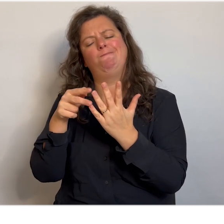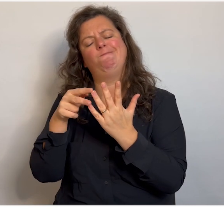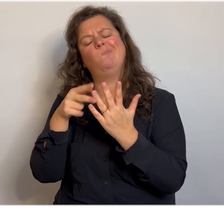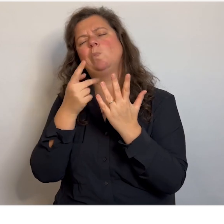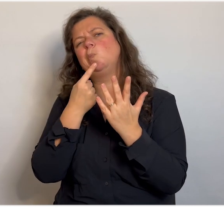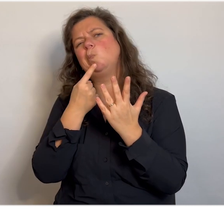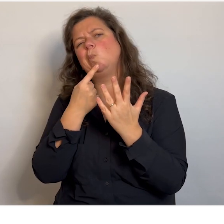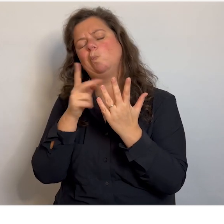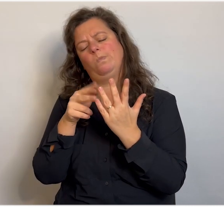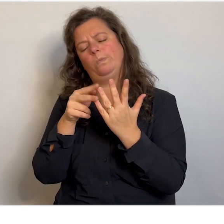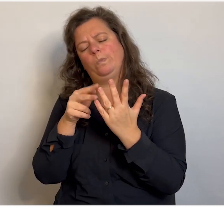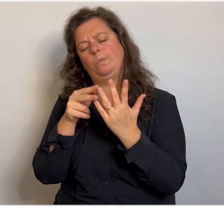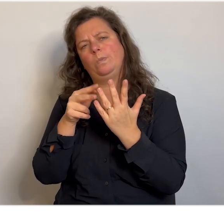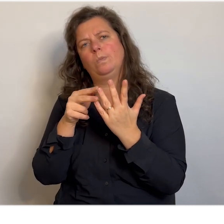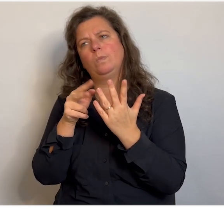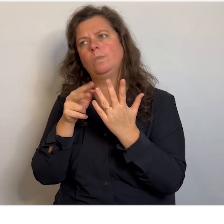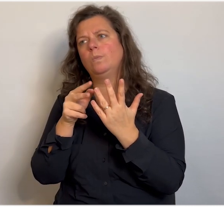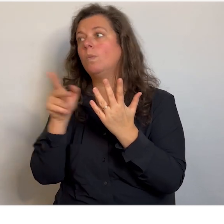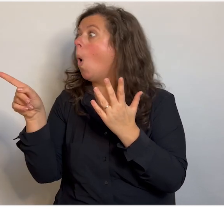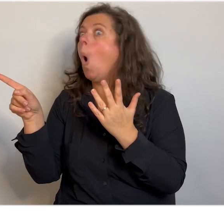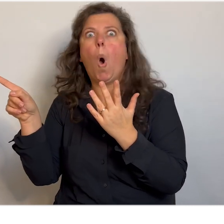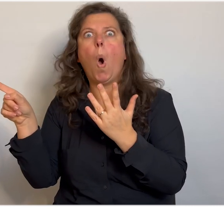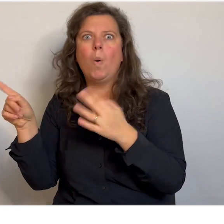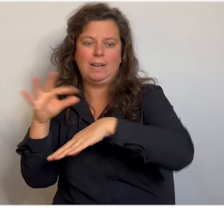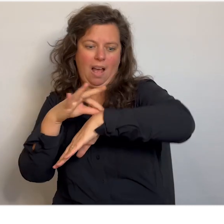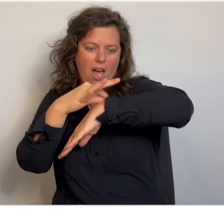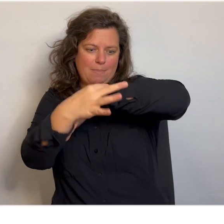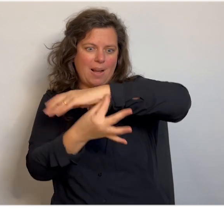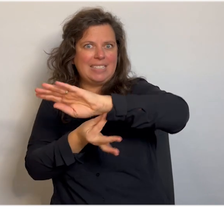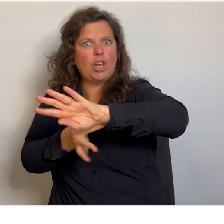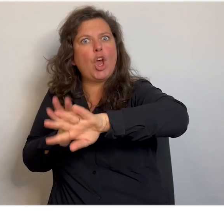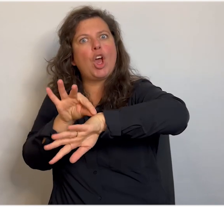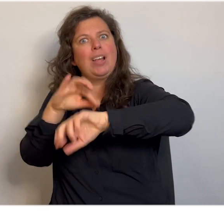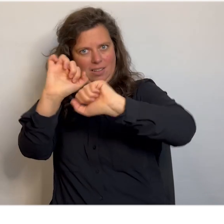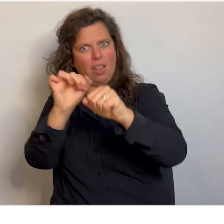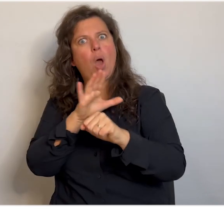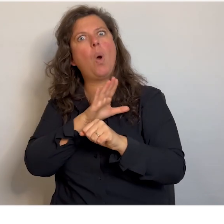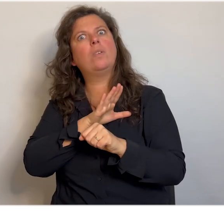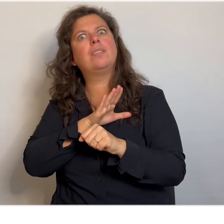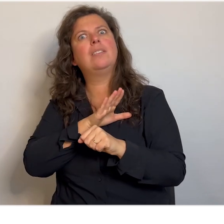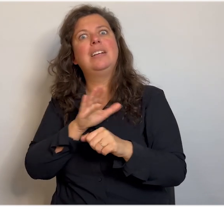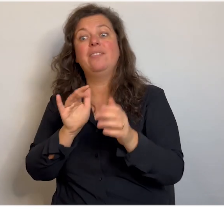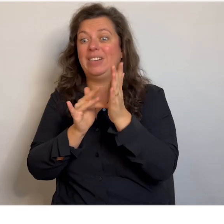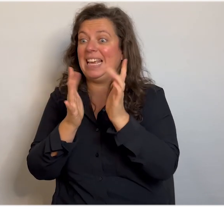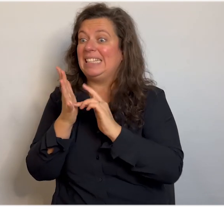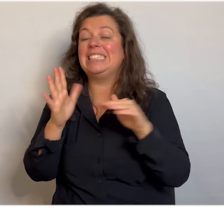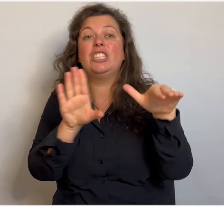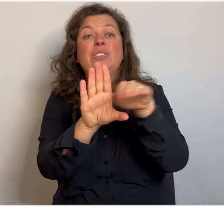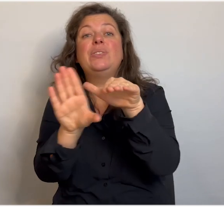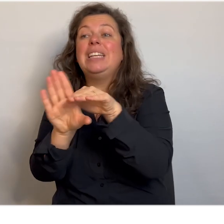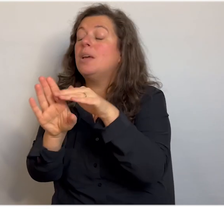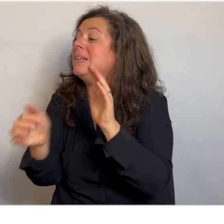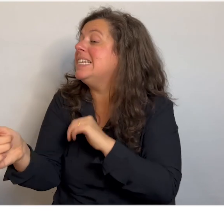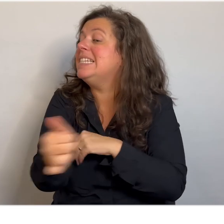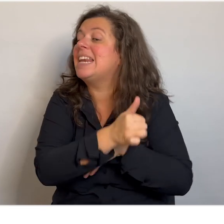meer? Waar houdt die van? Ja, maar ik had natuurlijk ook dit armbandje. In de koffer van de Heerde Jezus doen. Want de Heerde Jezus zorgt vrienden met iedereen.